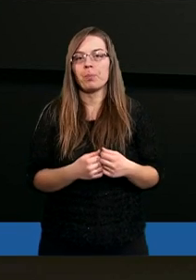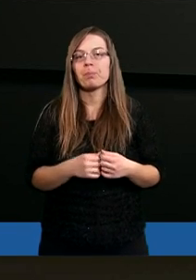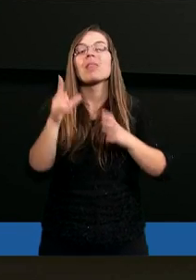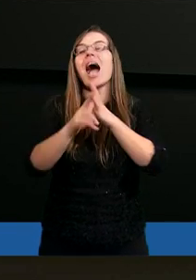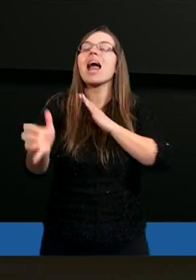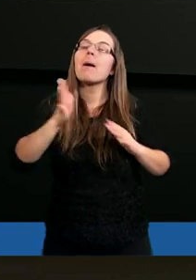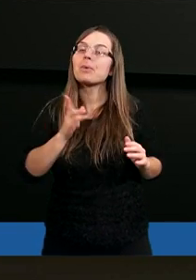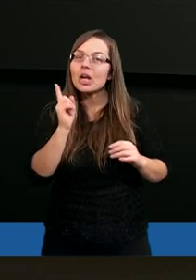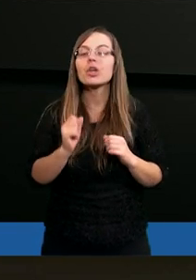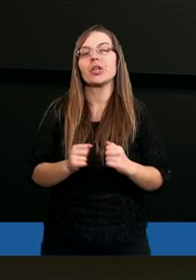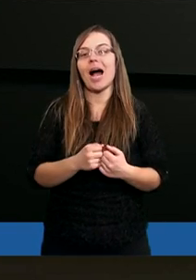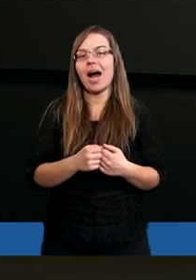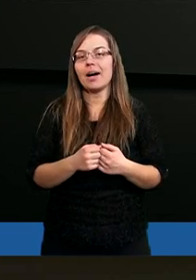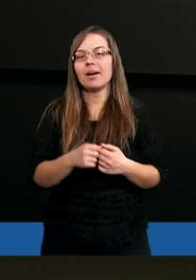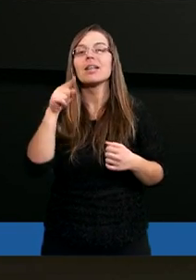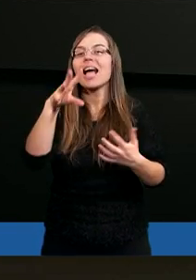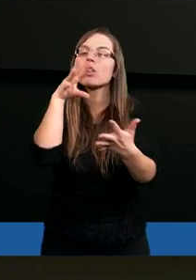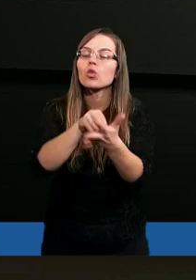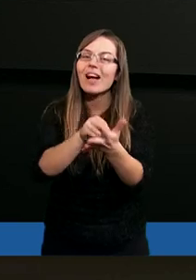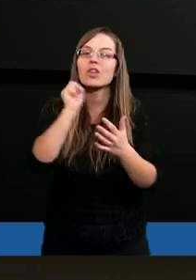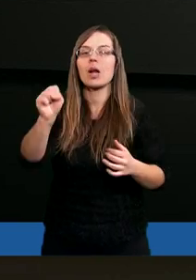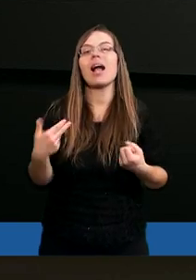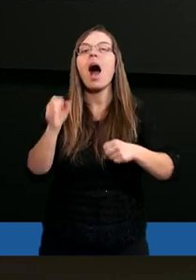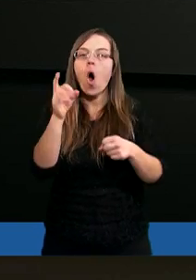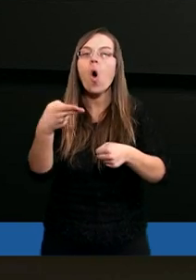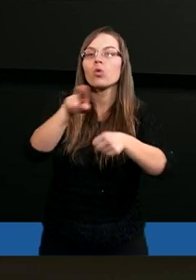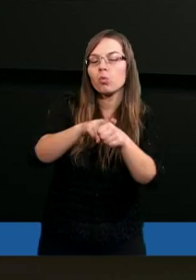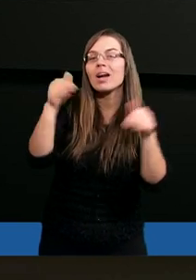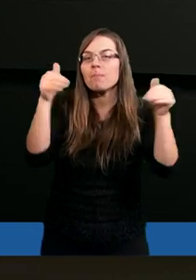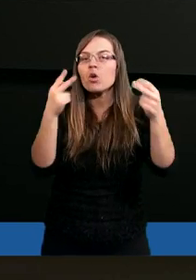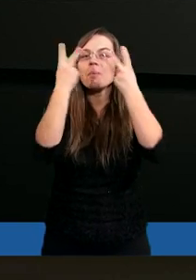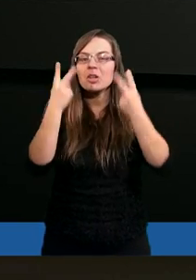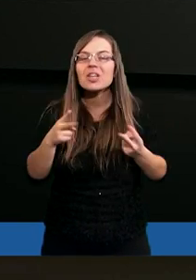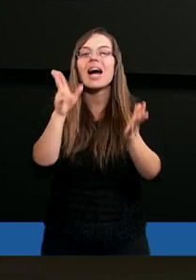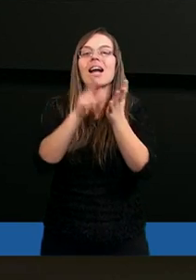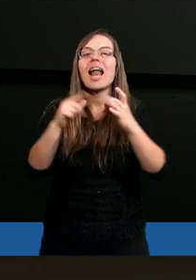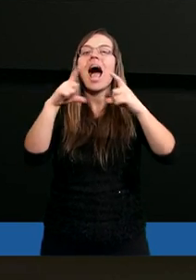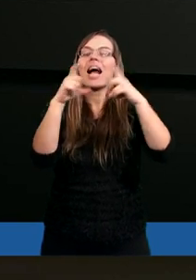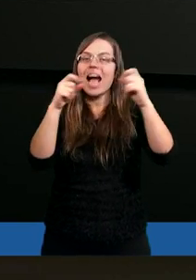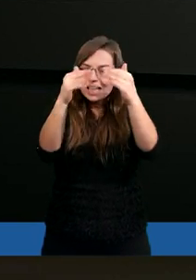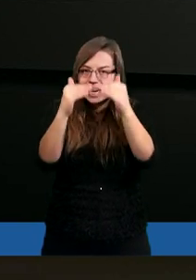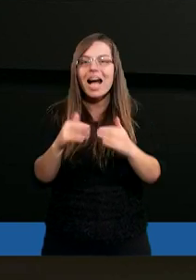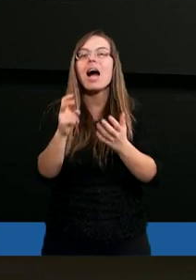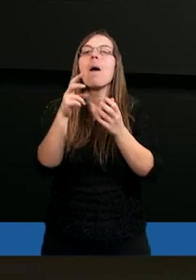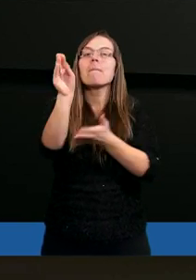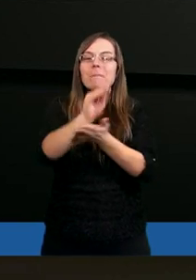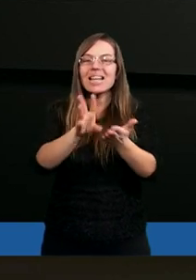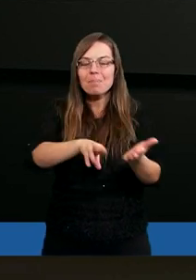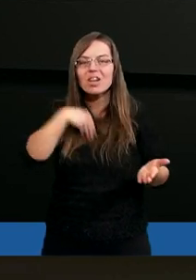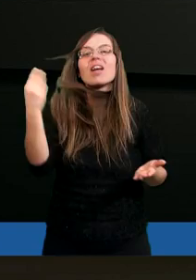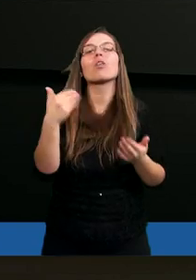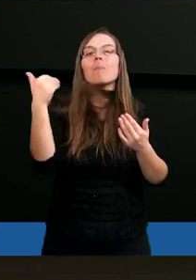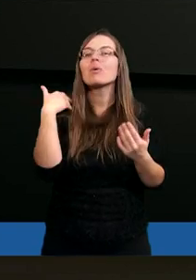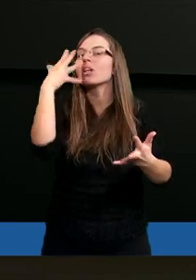Ale to życie, te doświadczenia, o których możemy czytać na kartach Pisma Świętego, na kartach Ewangelii,